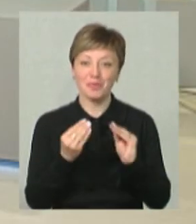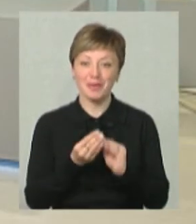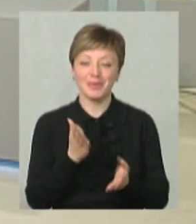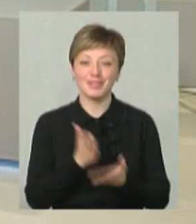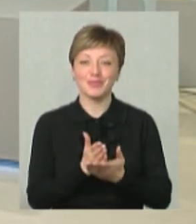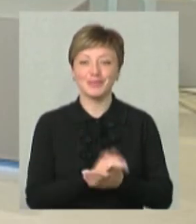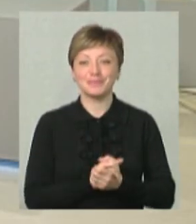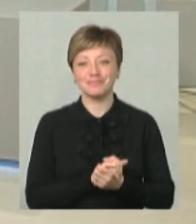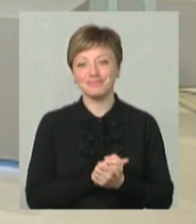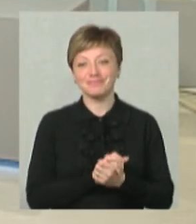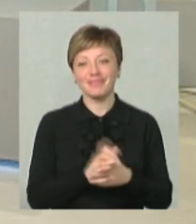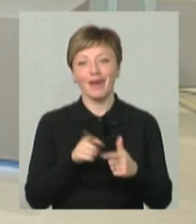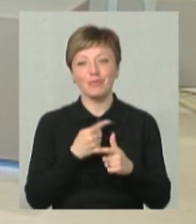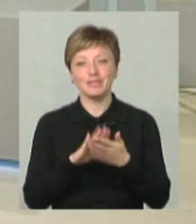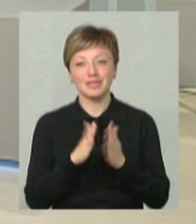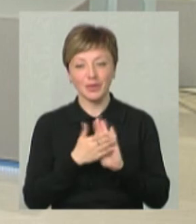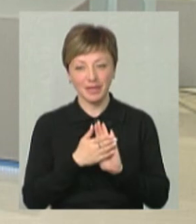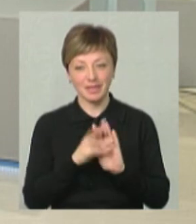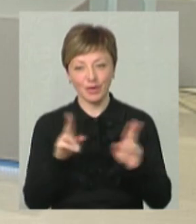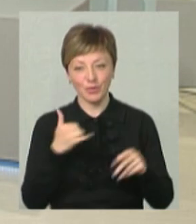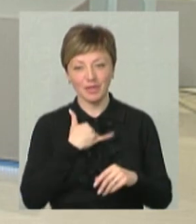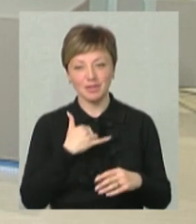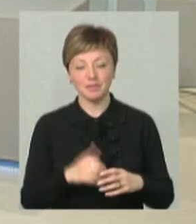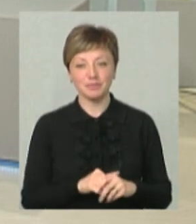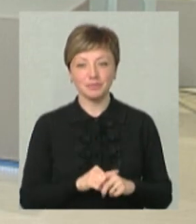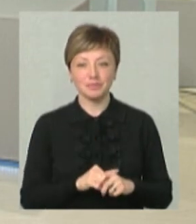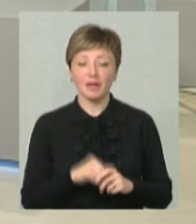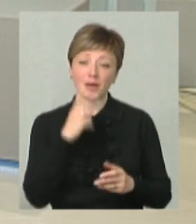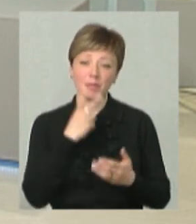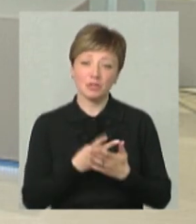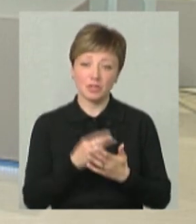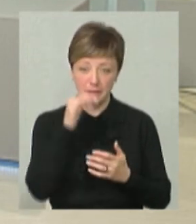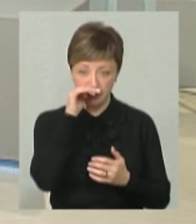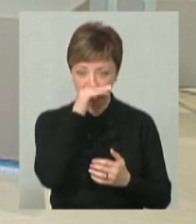так? Так… Або ситуація така, як у нас? Так, ну, бачите,